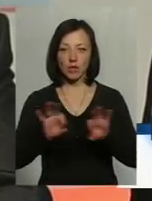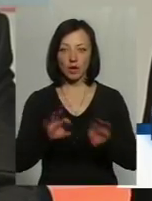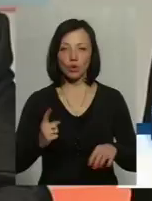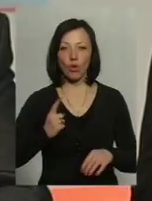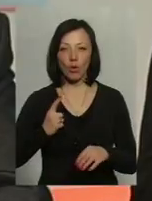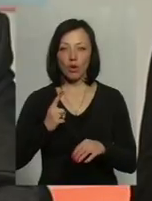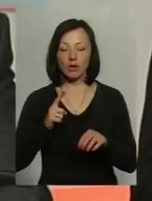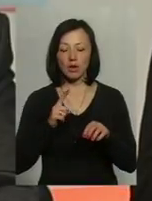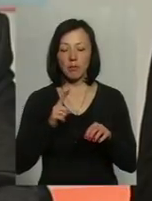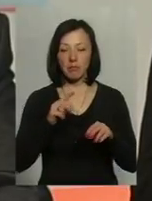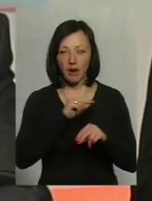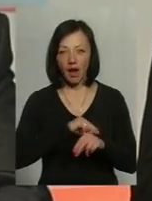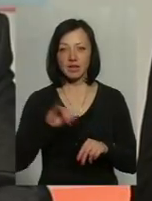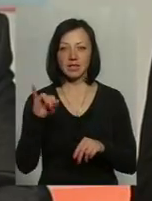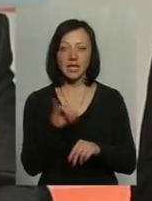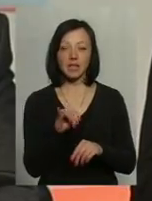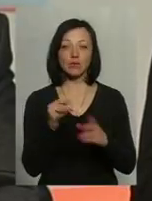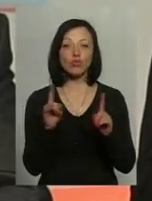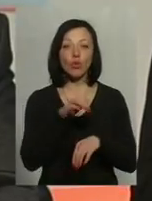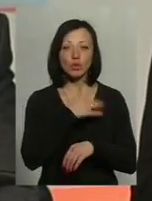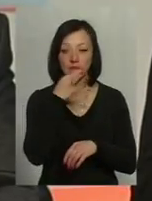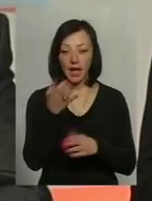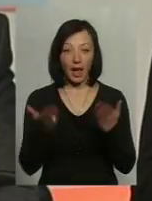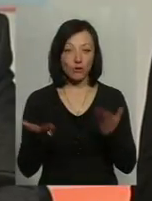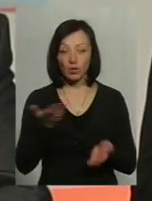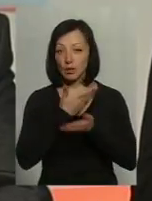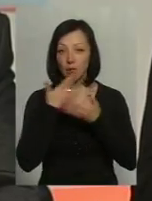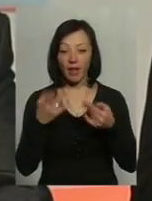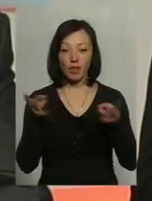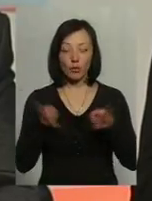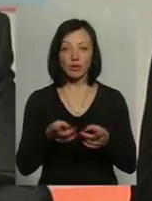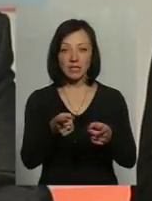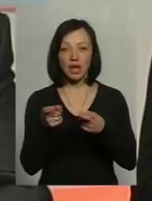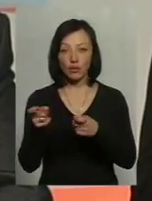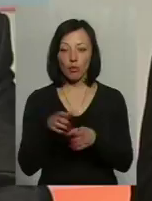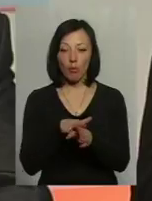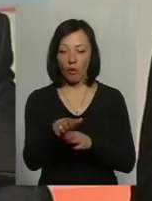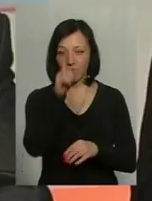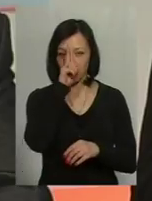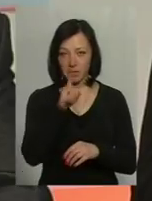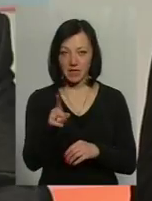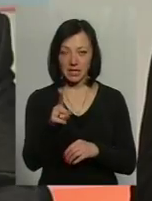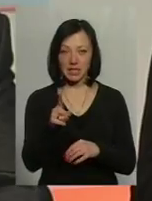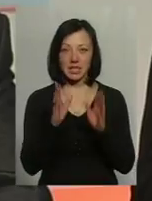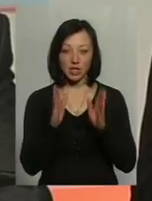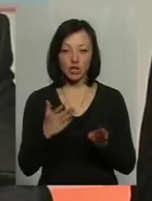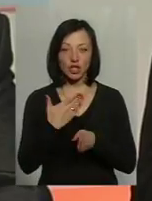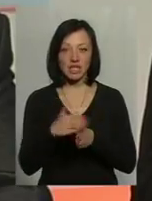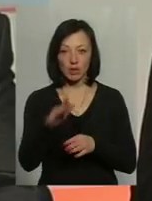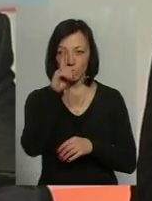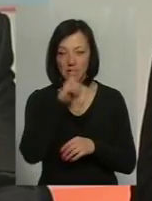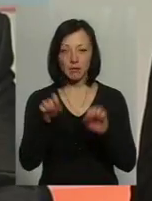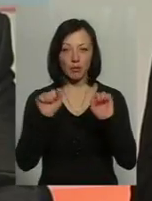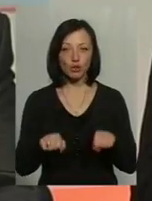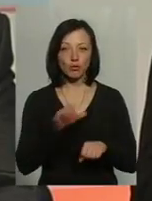праці. І що хочу сказати, якщо немає необхідності залучення, наприклад, повний місяць, а тільки частину місяця,